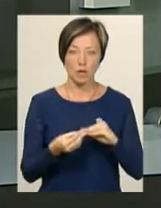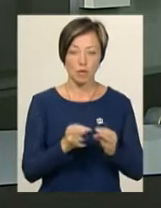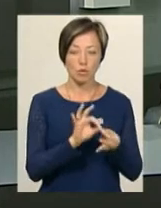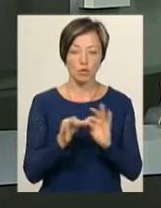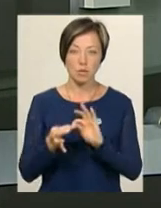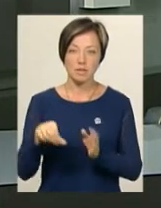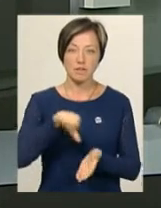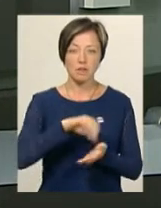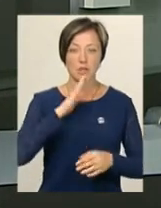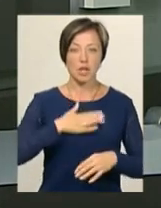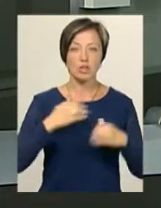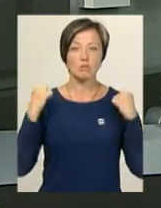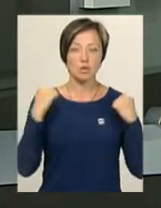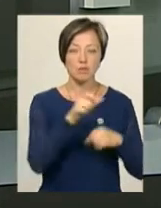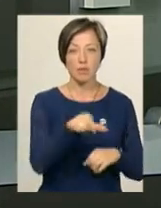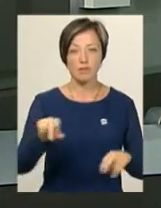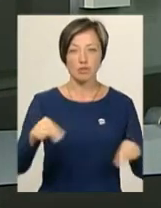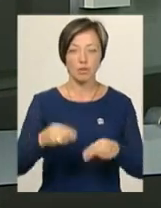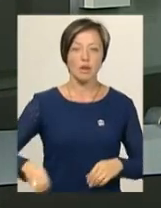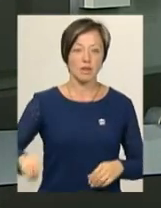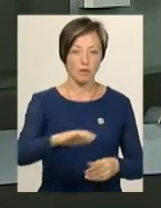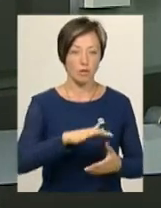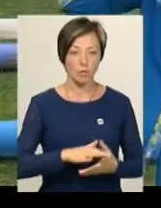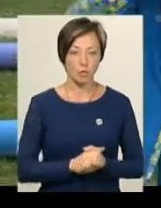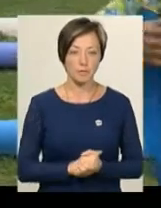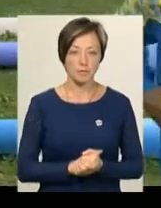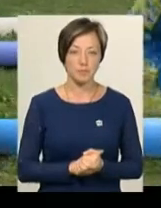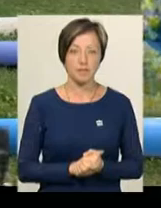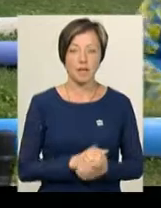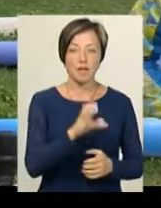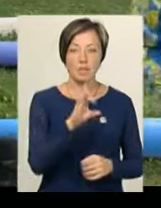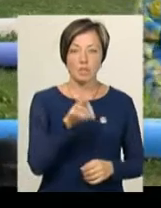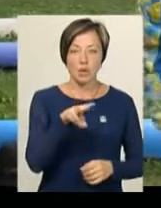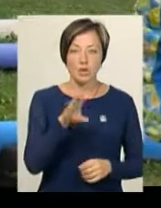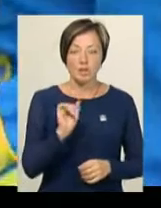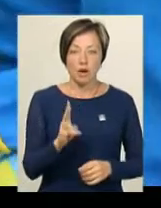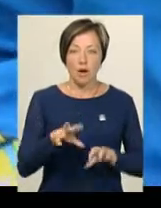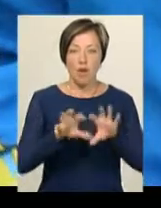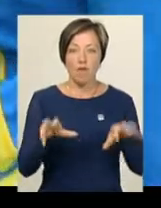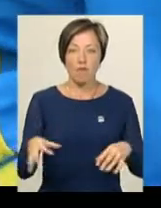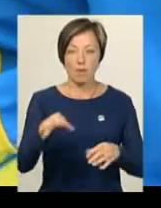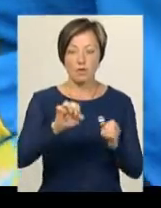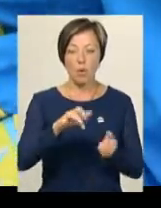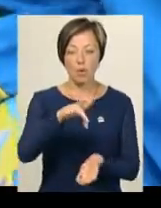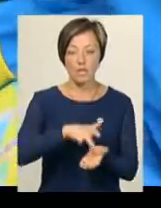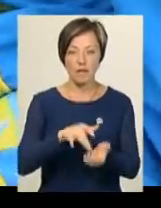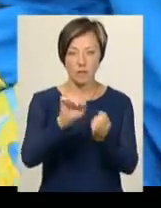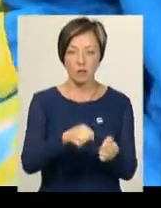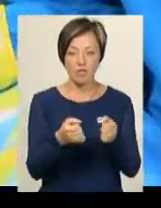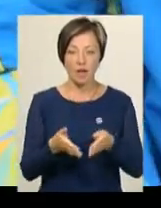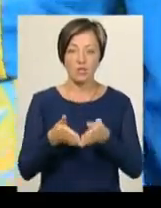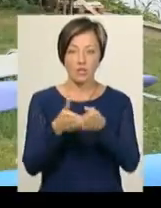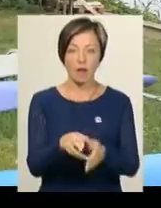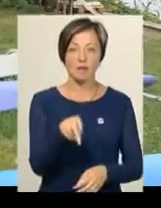подробиці виступів наших спортсменів на Чемпіонаті Європи. Сергій Солтик, голова обласного середку висловання на човнах «Дракон», здобув